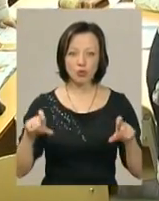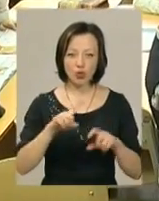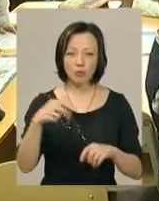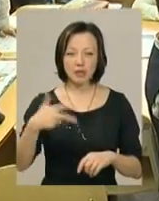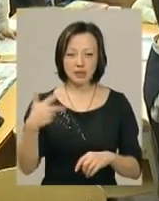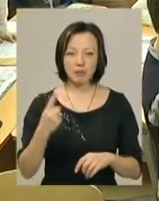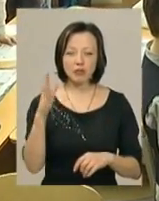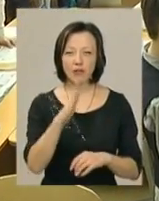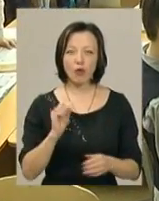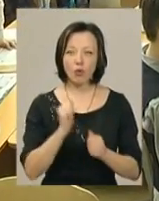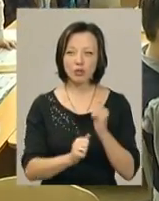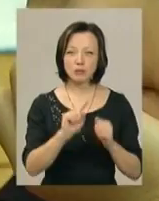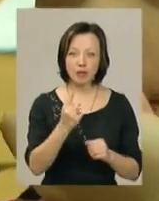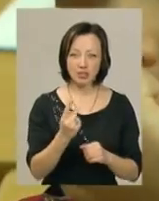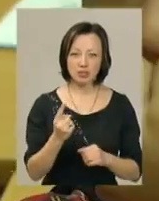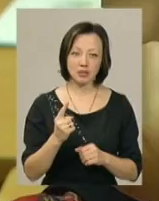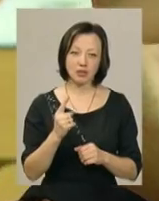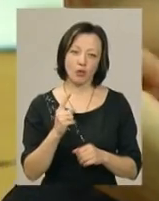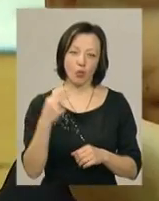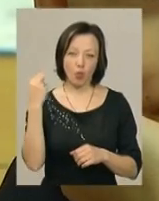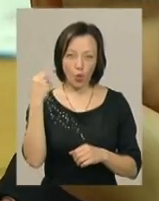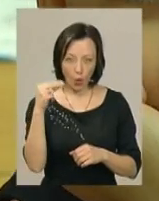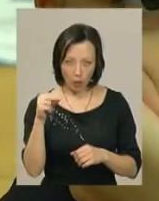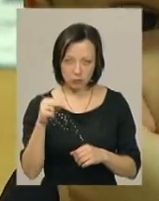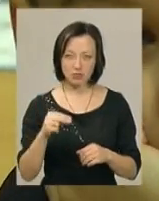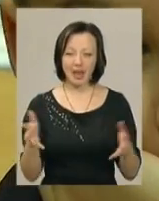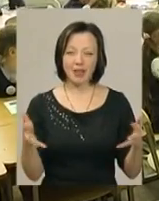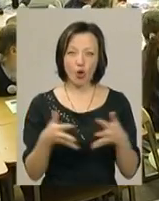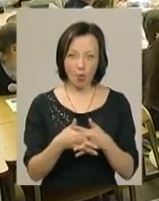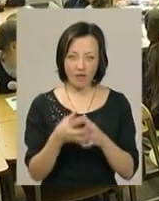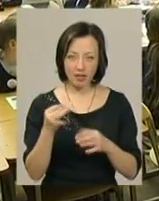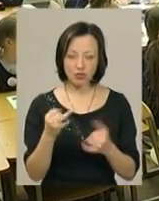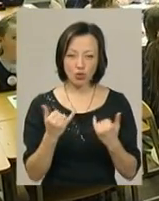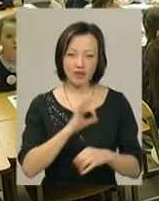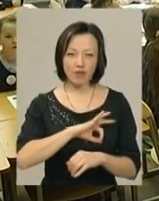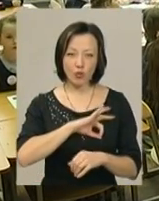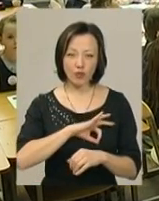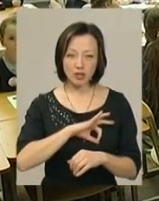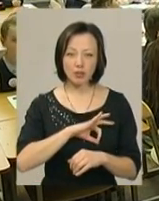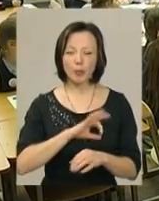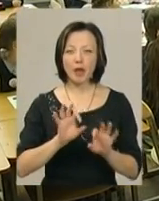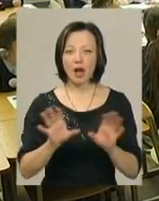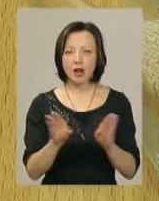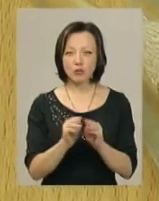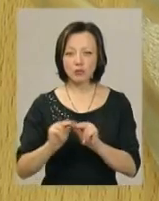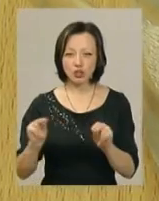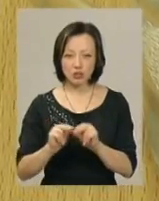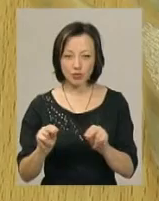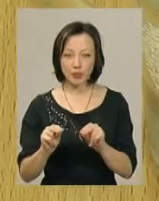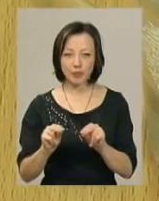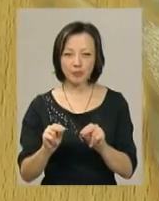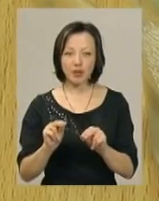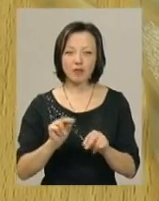Із першого вересня кожен перший із чотирьох чи п'яти уроків у першичків інтегрований. Сьогодні вихователька Катерина Андрійна разом з учителькою Іриною